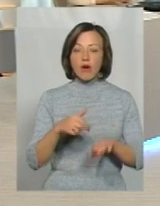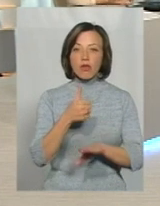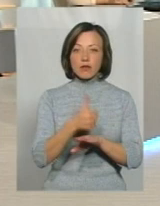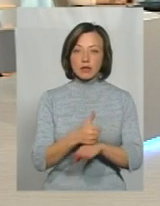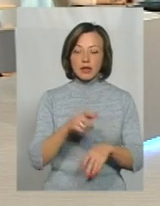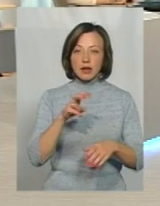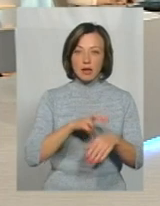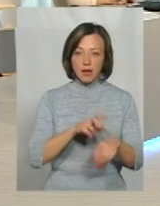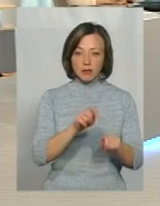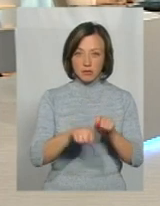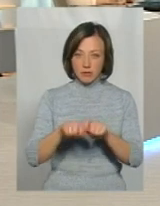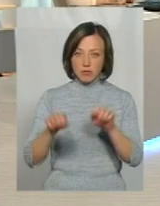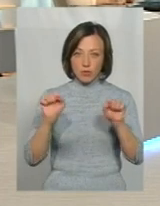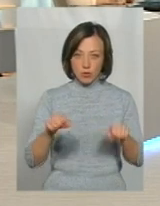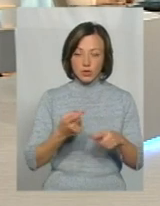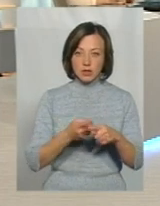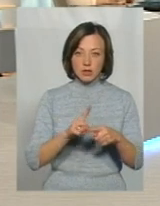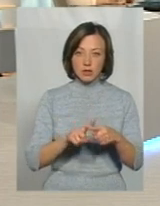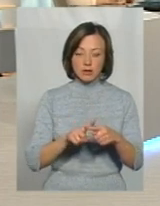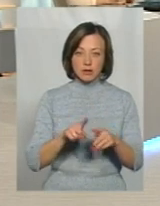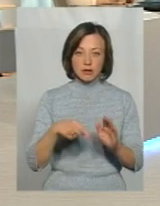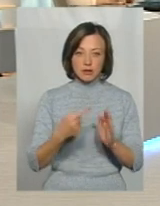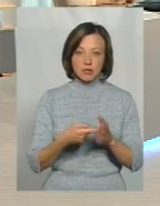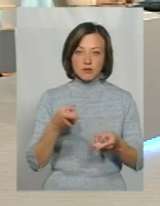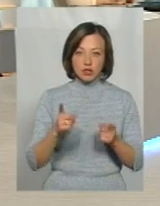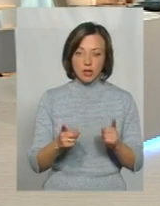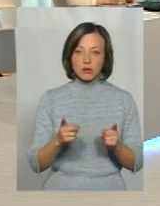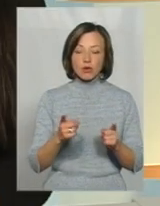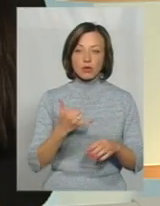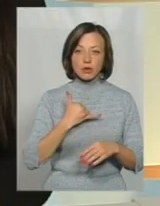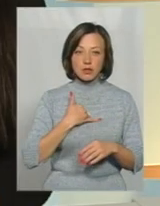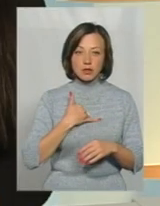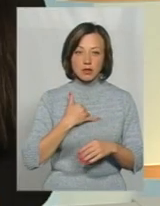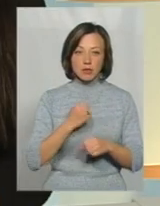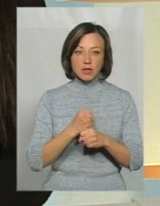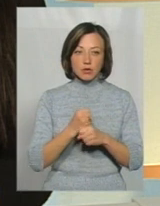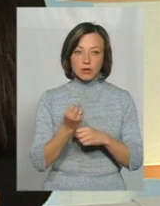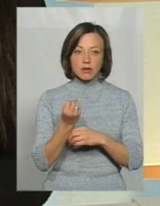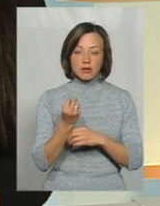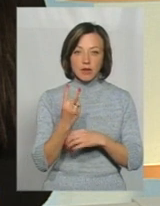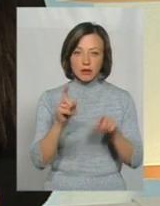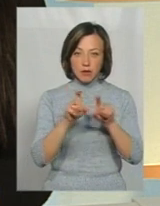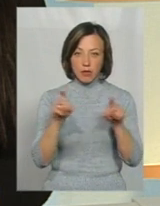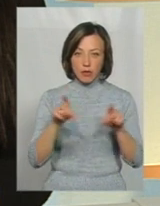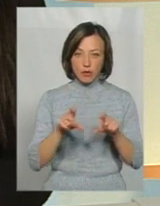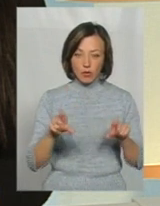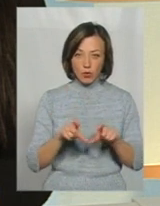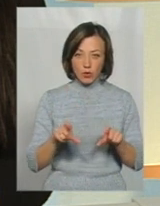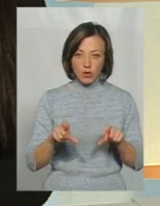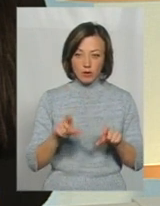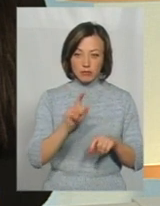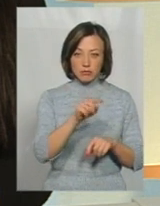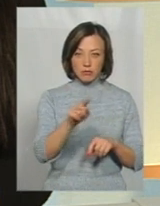механізм відслідковування? Ну, звичайно. Ви знаєте, в нас працює 12 амбулаторій. У нас